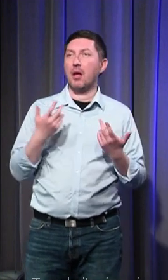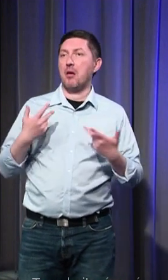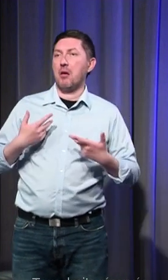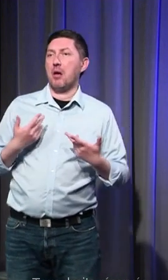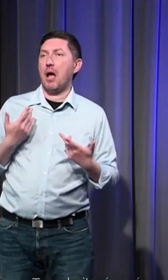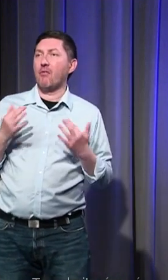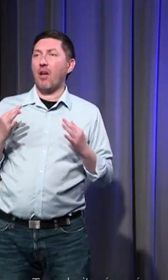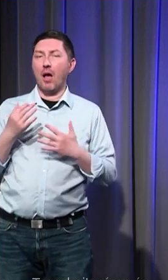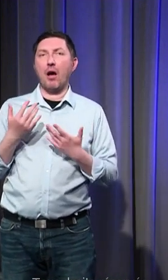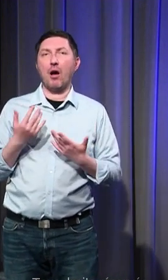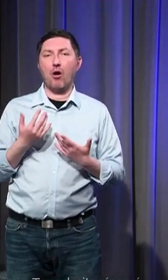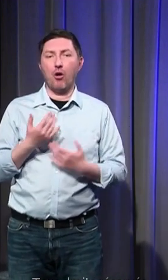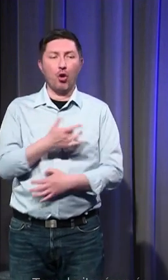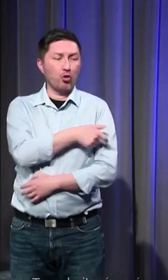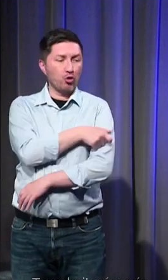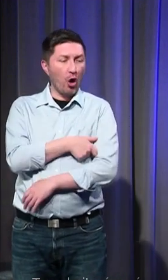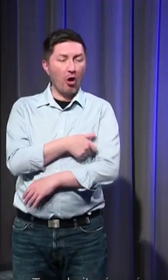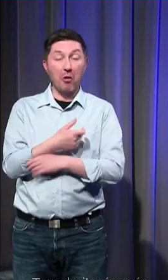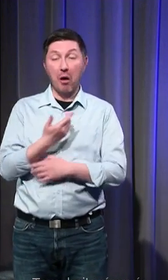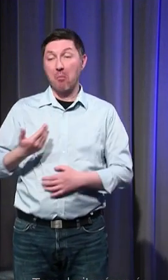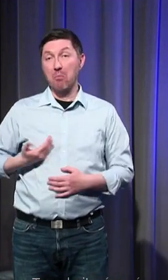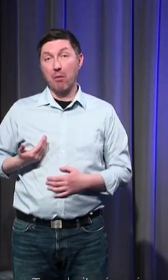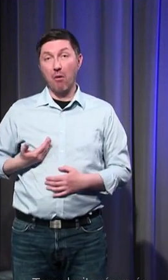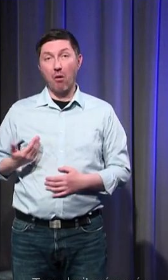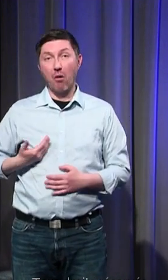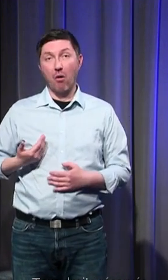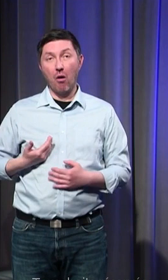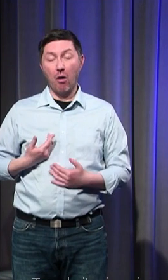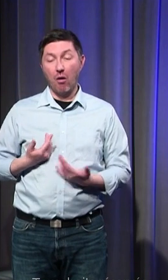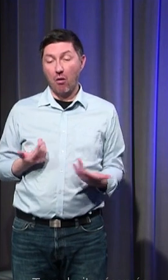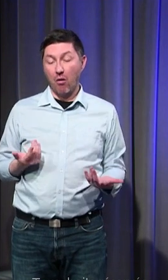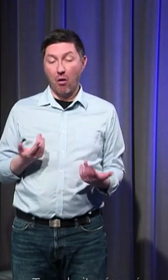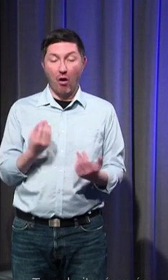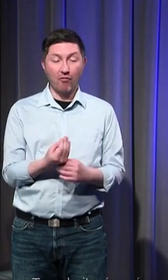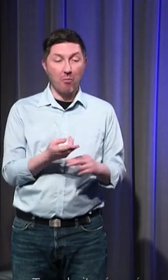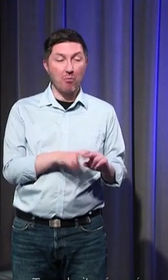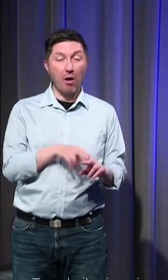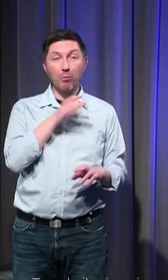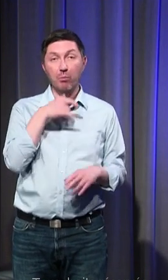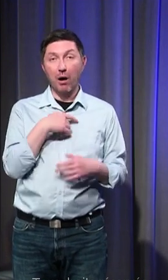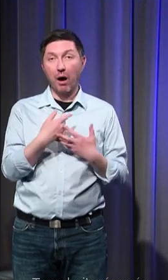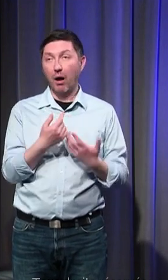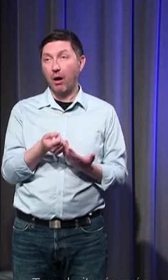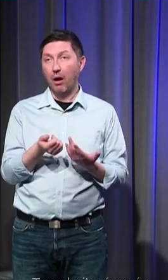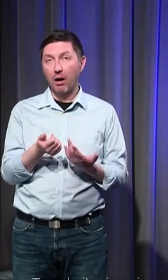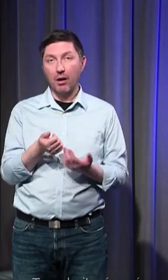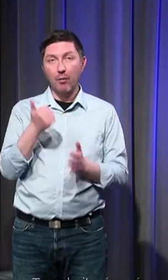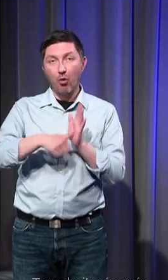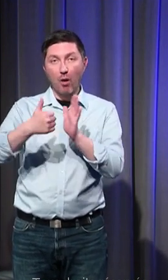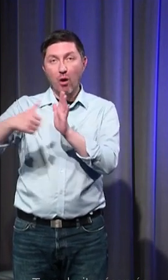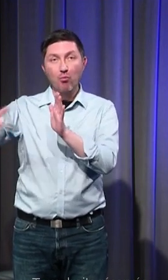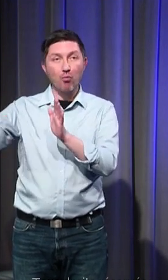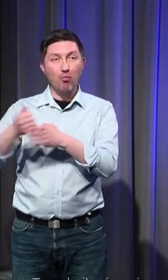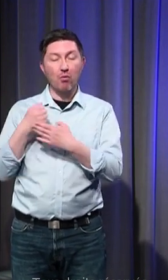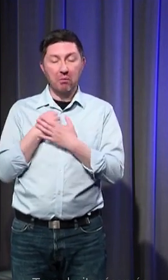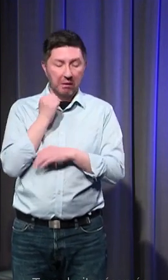j'imagine qu'une maman qui perd un enfant n'a pas le temps de se cloîtrer des jours et des jours si elle doit aller au champ ou